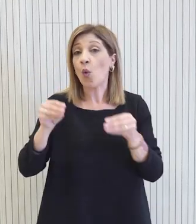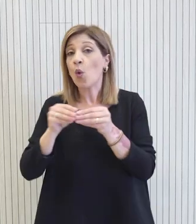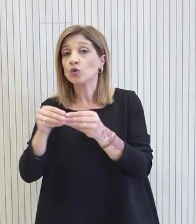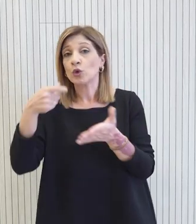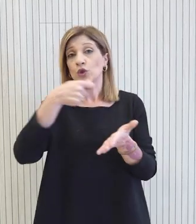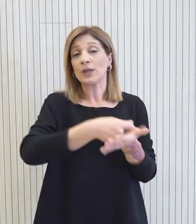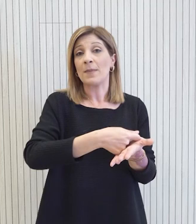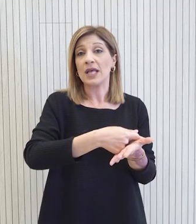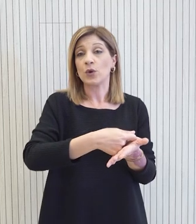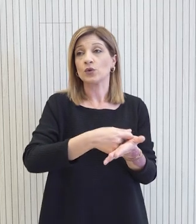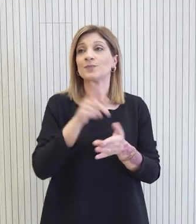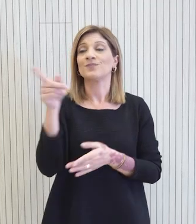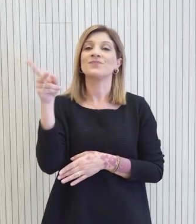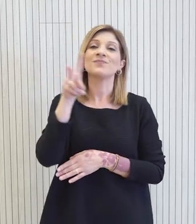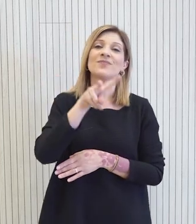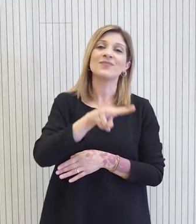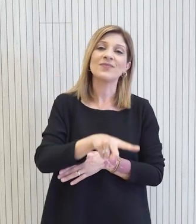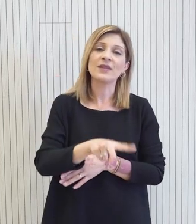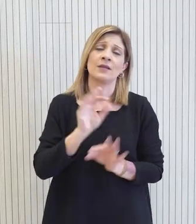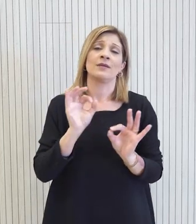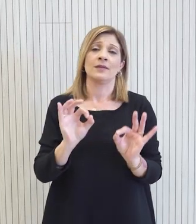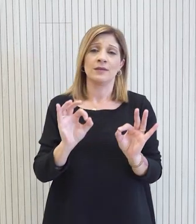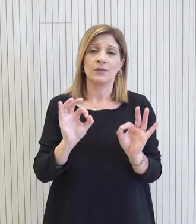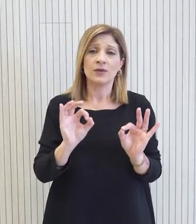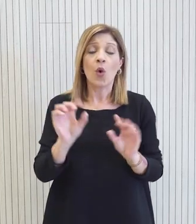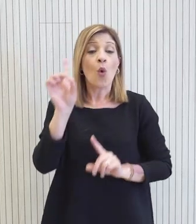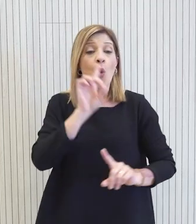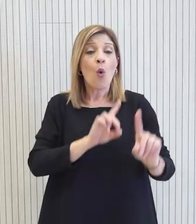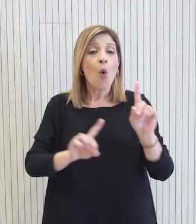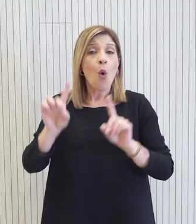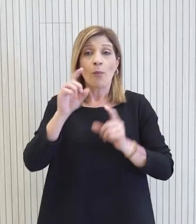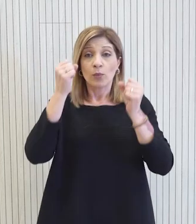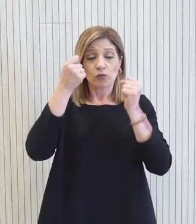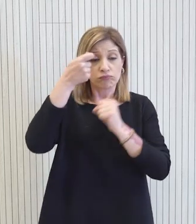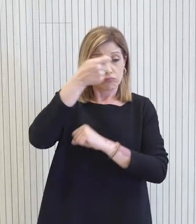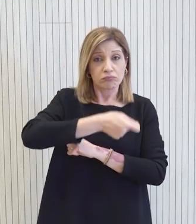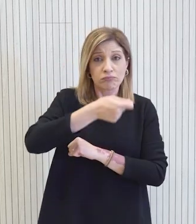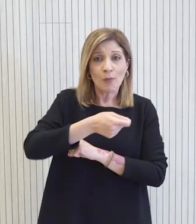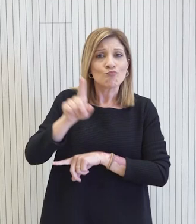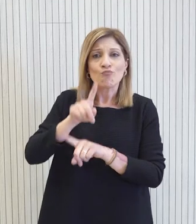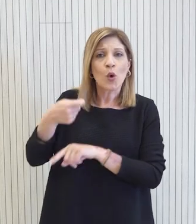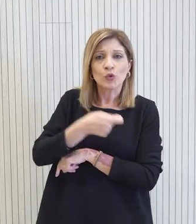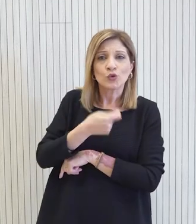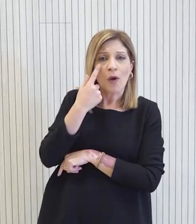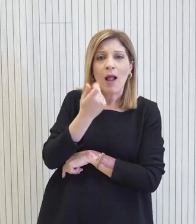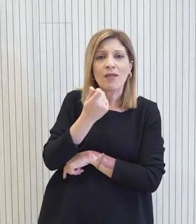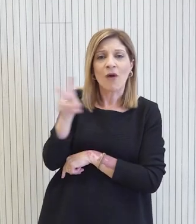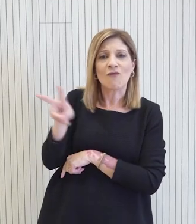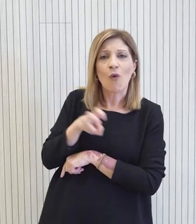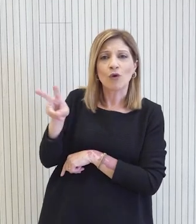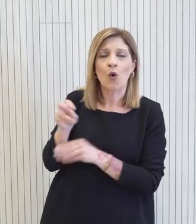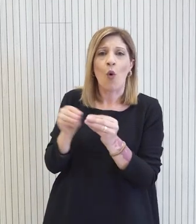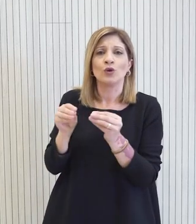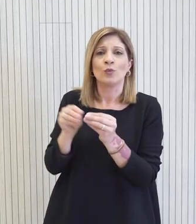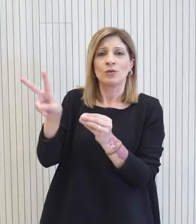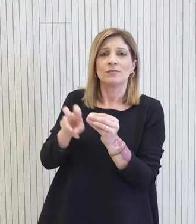Αυτό είναι αυτονόητο ότι το οποιοδήποτε κόστος αφορά τον φορολογούμενο πολιτική είναι γι' αυτό τον λόγο που θα